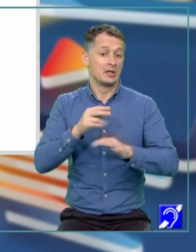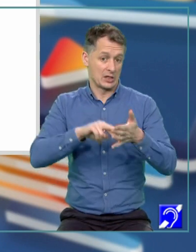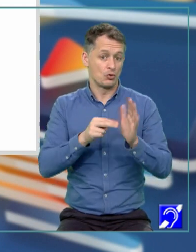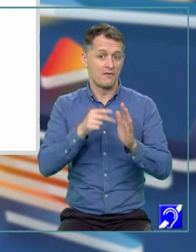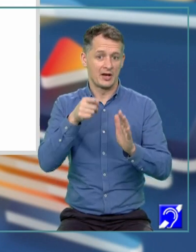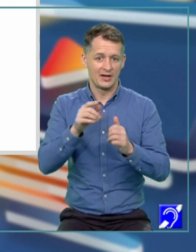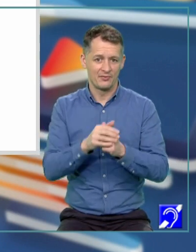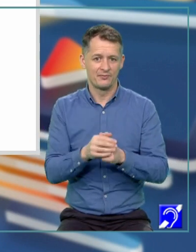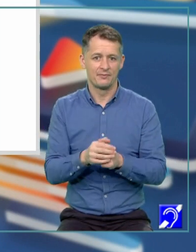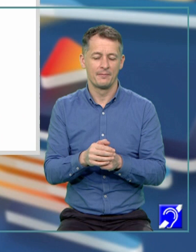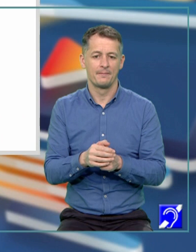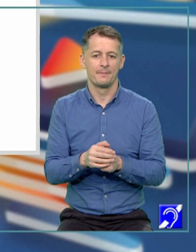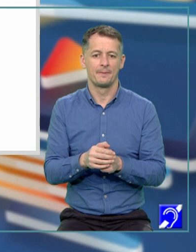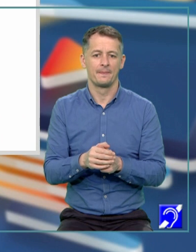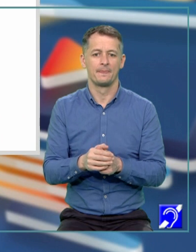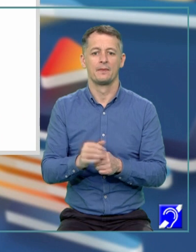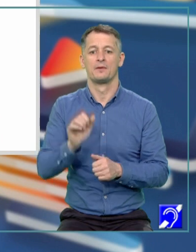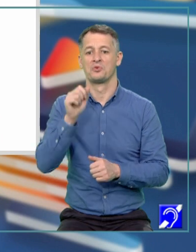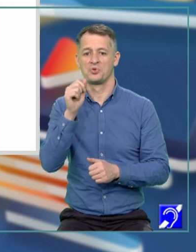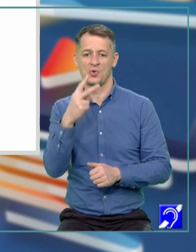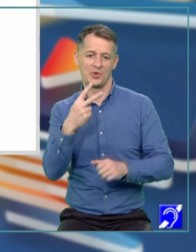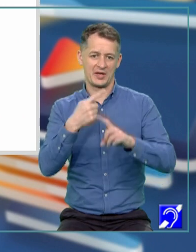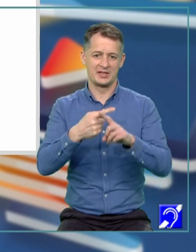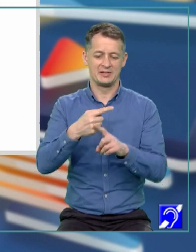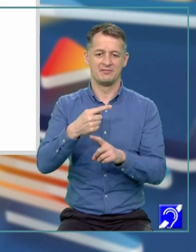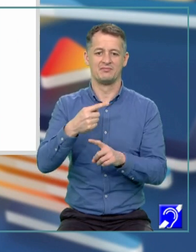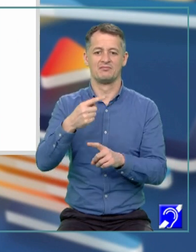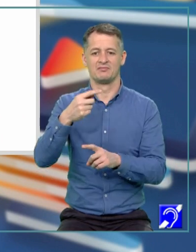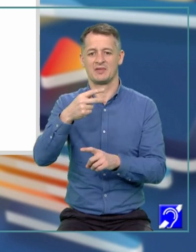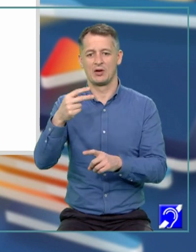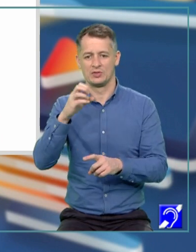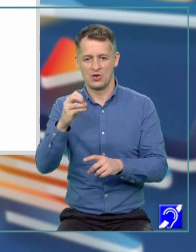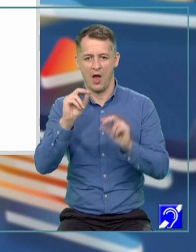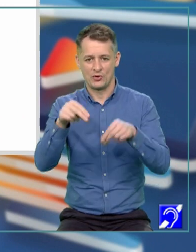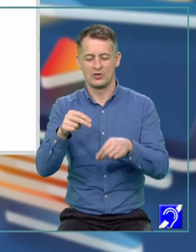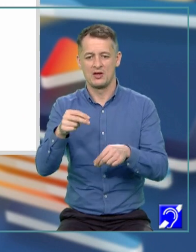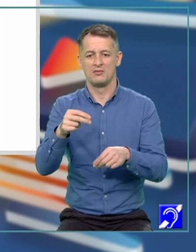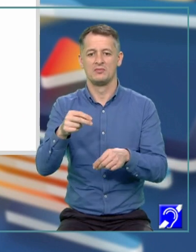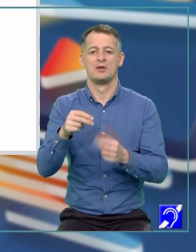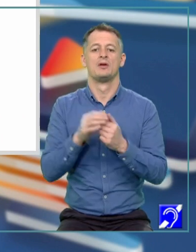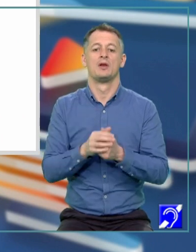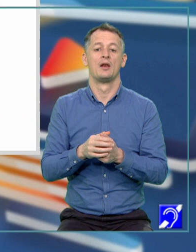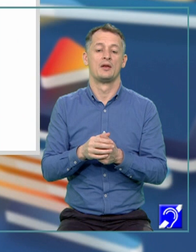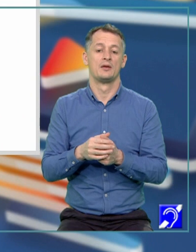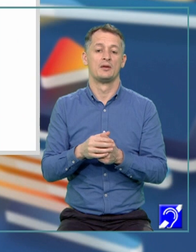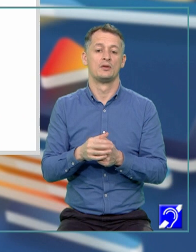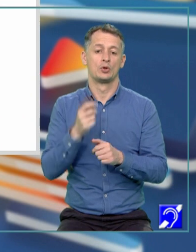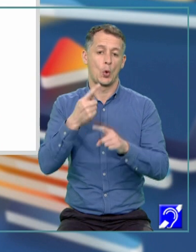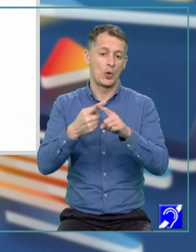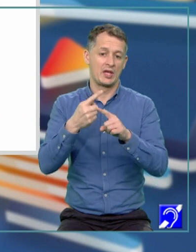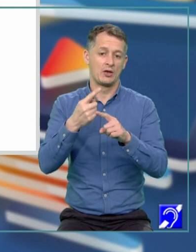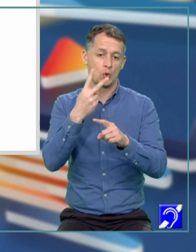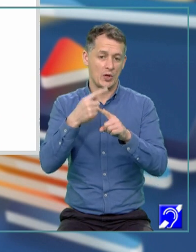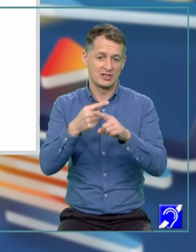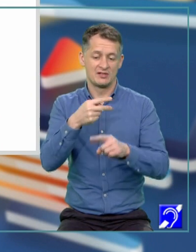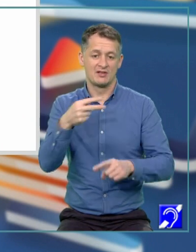acesteia, și anume, de la 2X plus 1 egal cu 0 am ajuns la ecuația echivalentă 2X egal cu minus